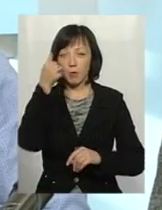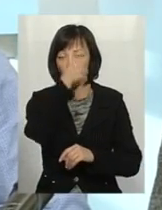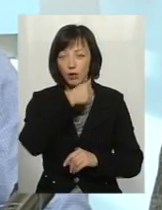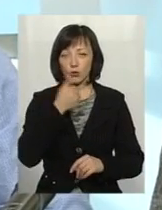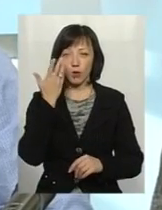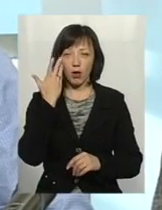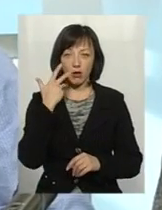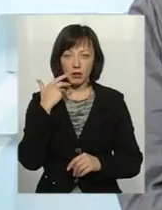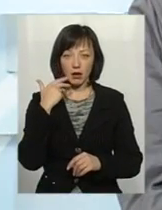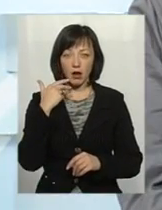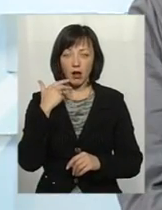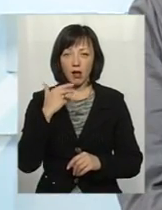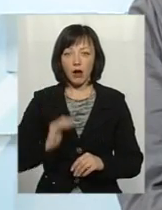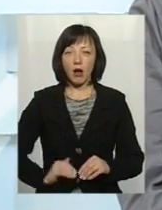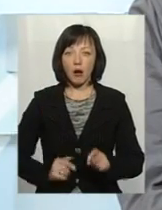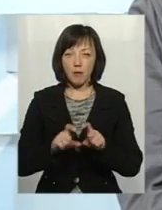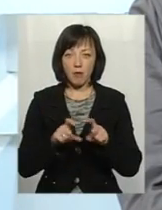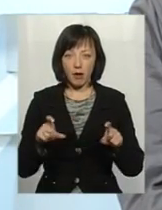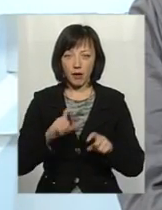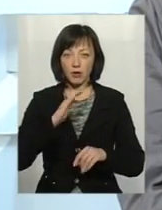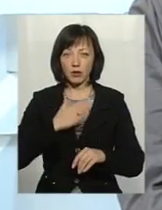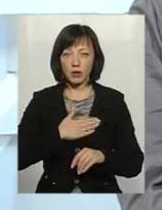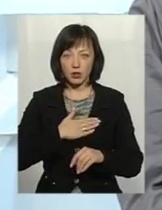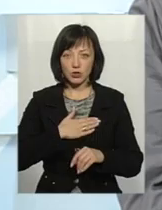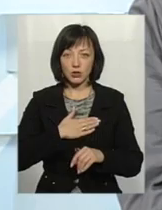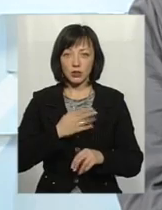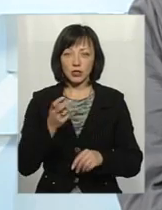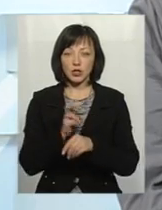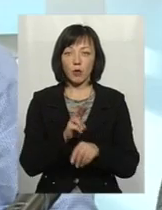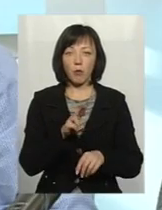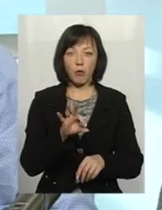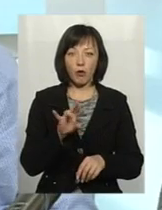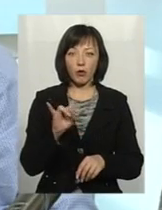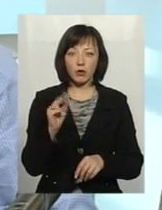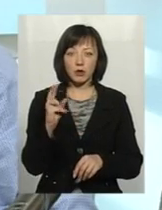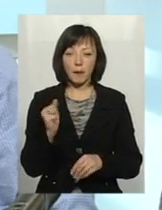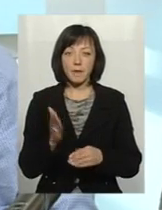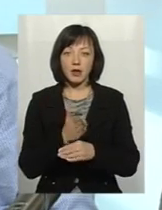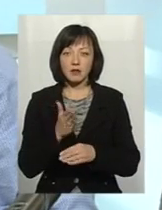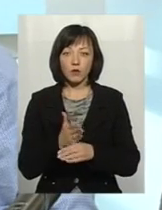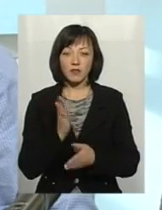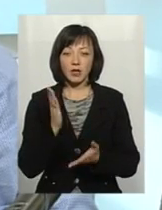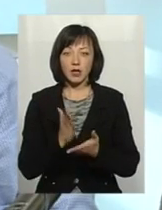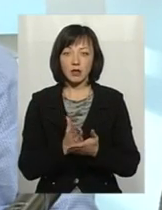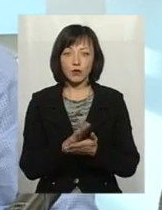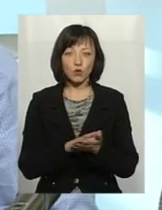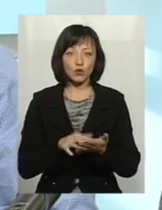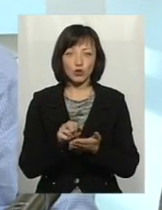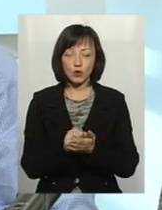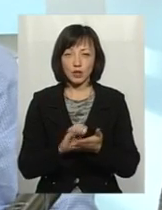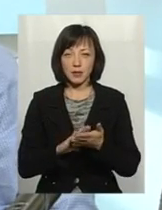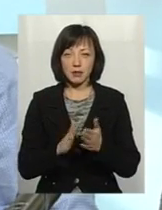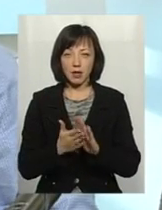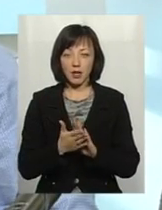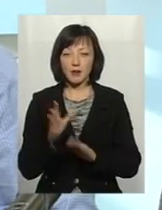наша компанія зашла на панинковську картонно-бумажну фабрику, производство знаходилось практично в уничтоженном состоянии.